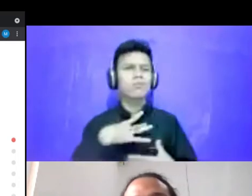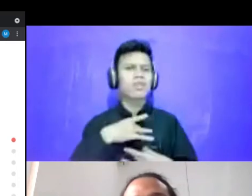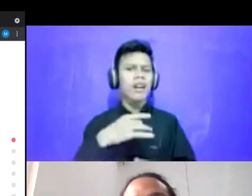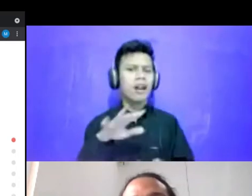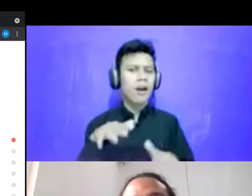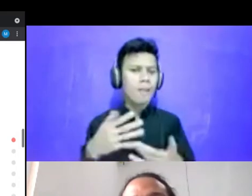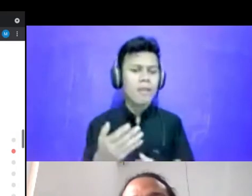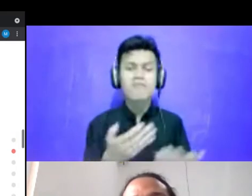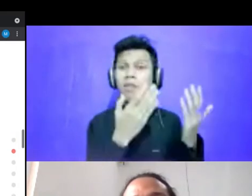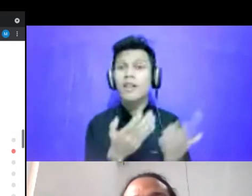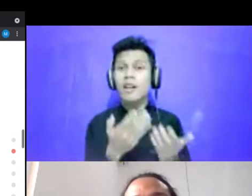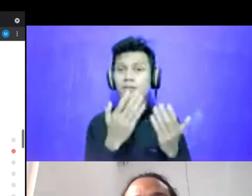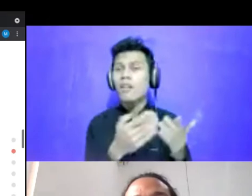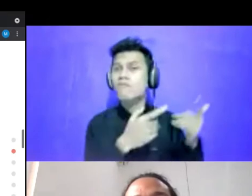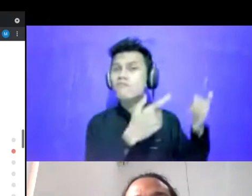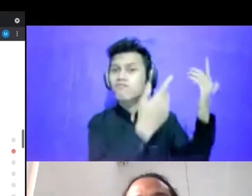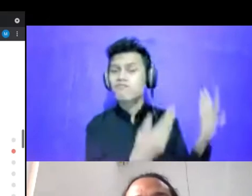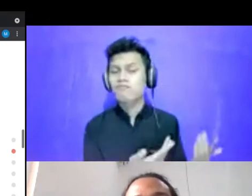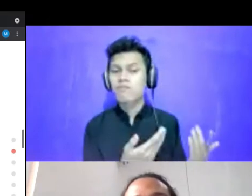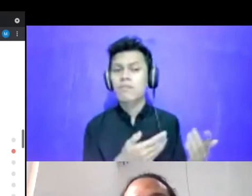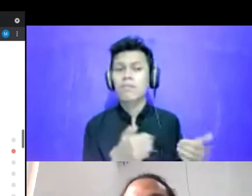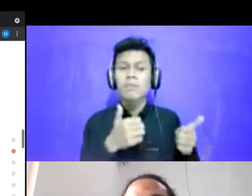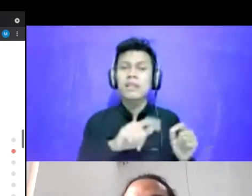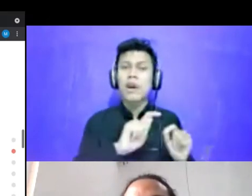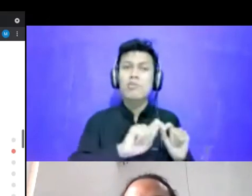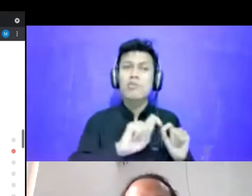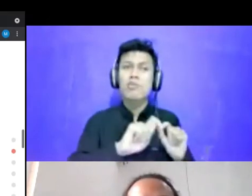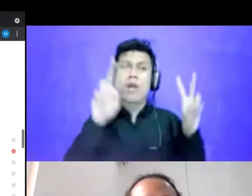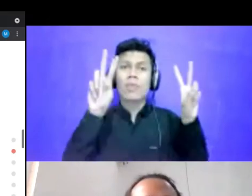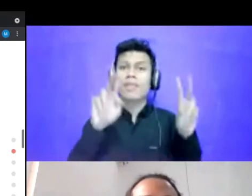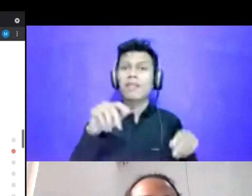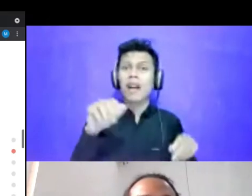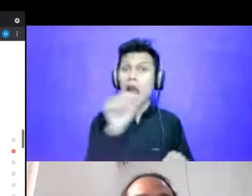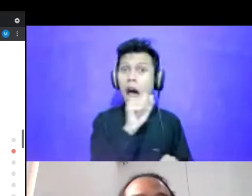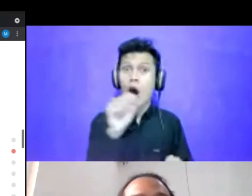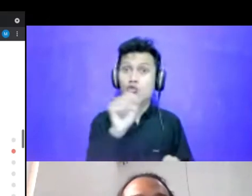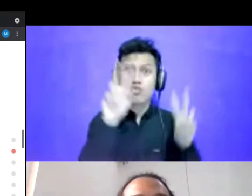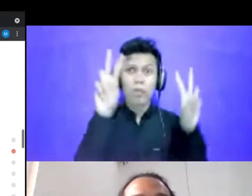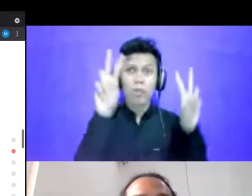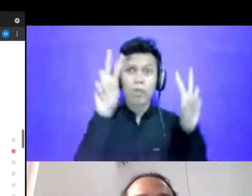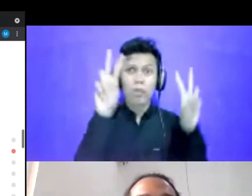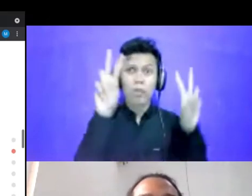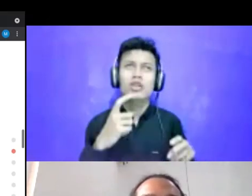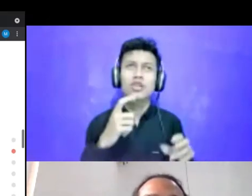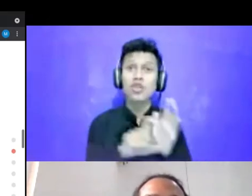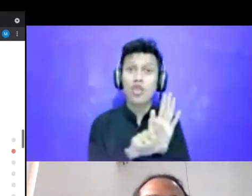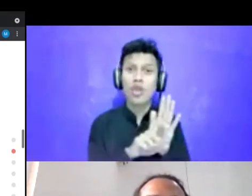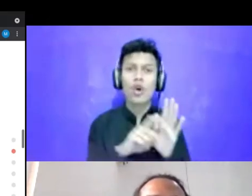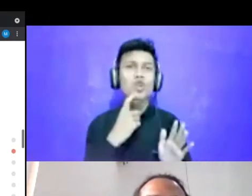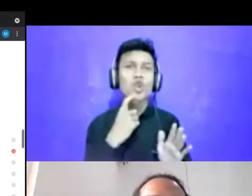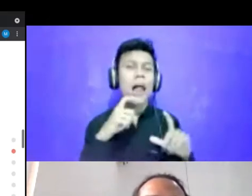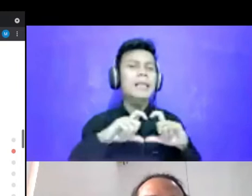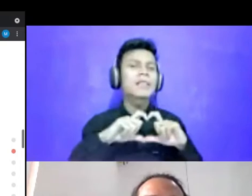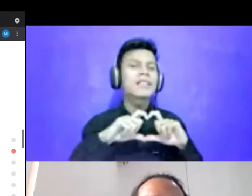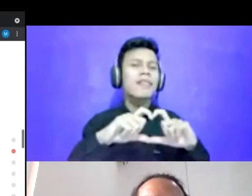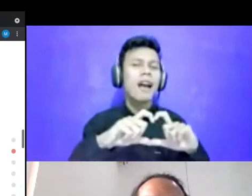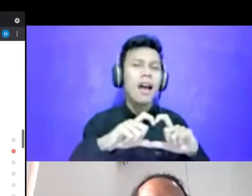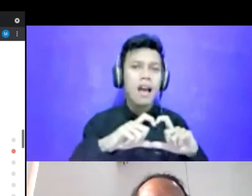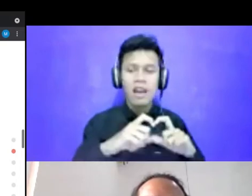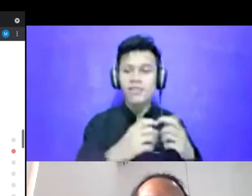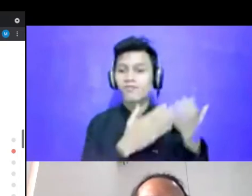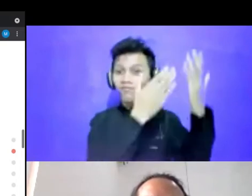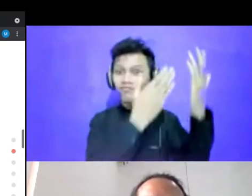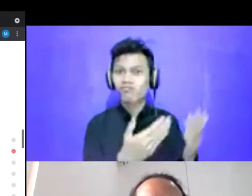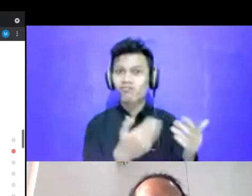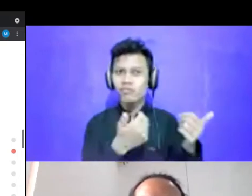membuat tema lagu itu kan kualitatif. Temanya misalnya soal cinta gitu. Nah, mereka bisa bikin itu